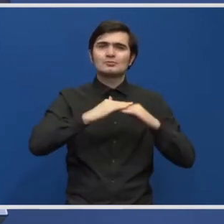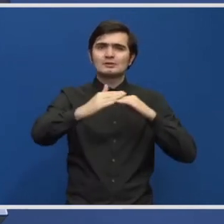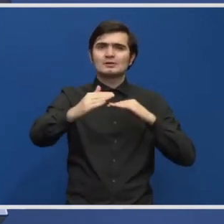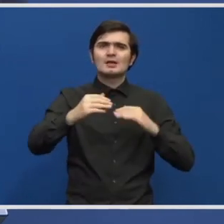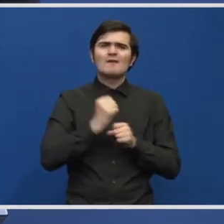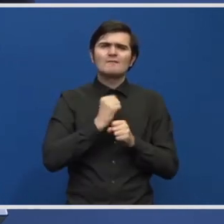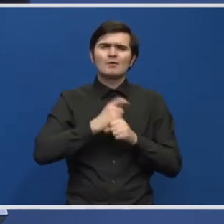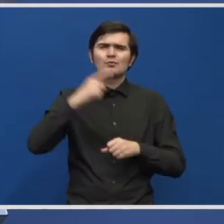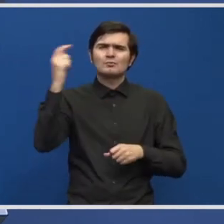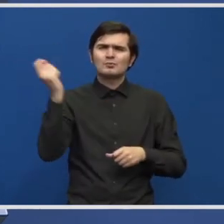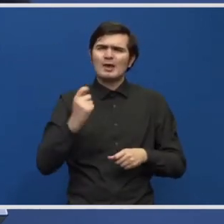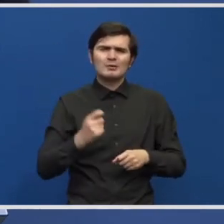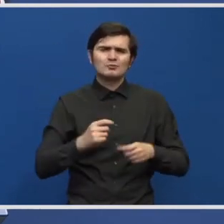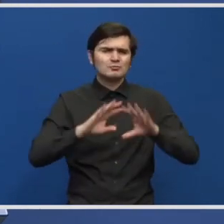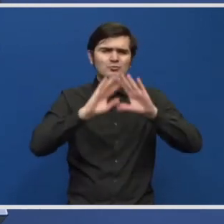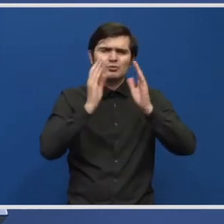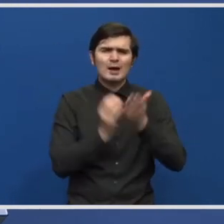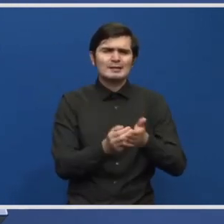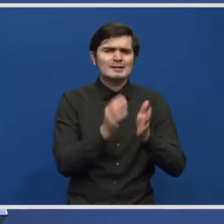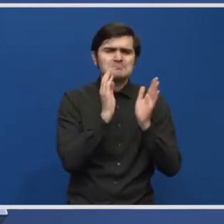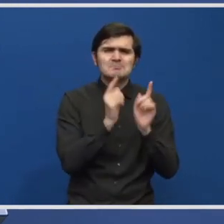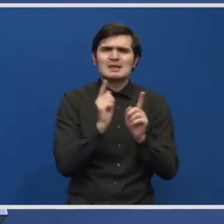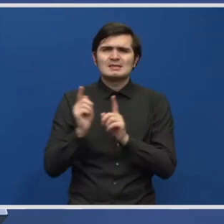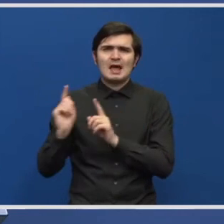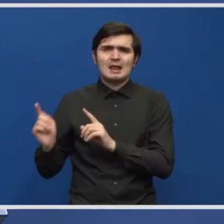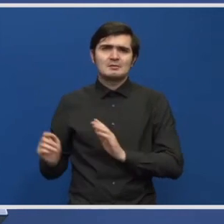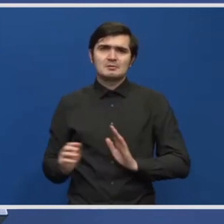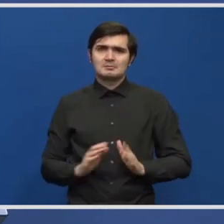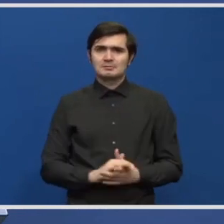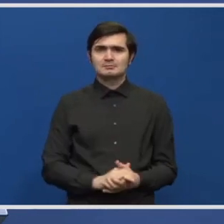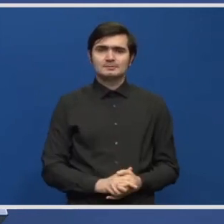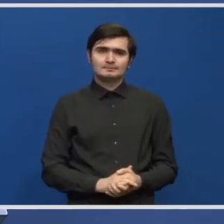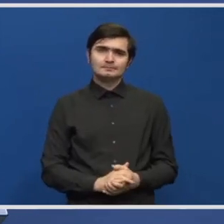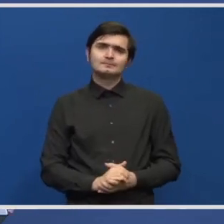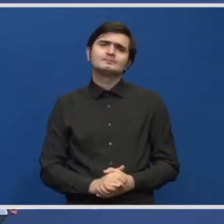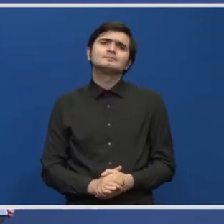făcut la detaliu, nu apar ulterior ca factori neprevăzuți.